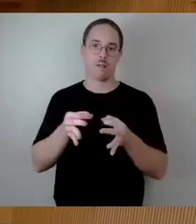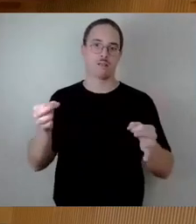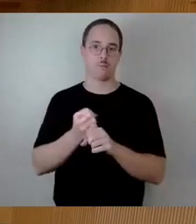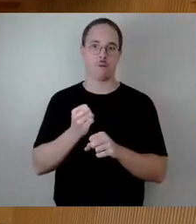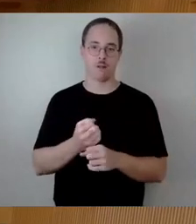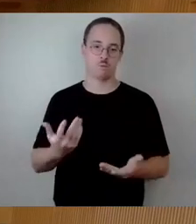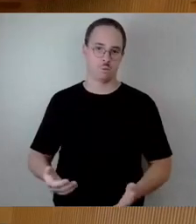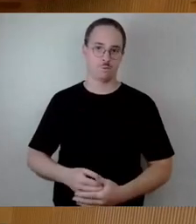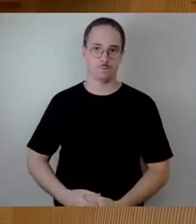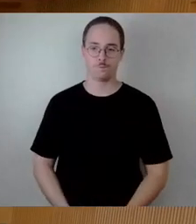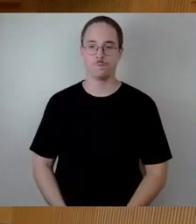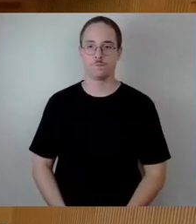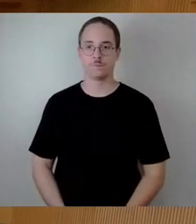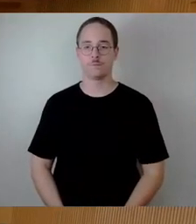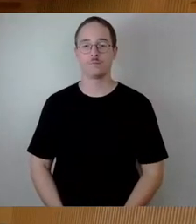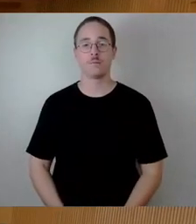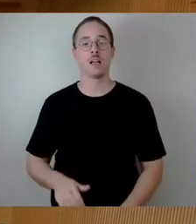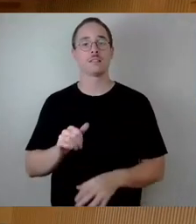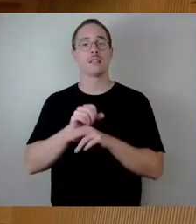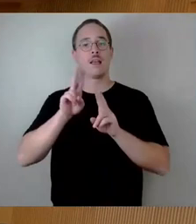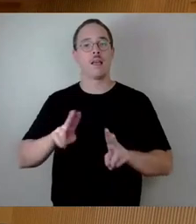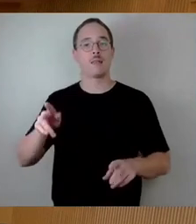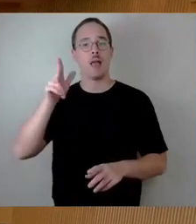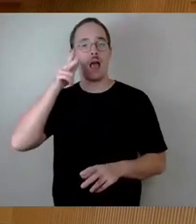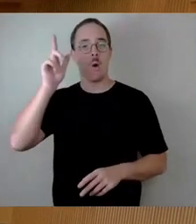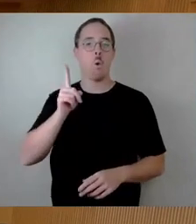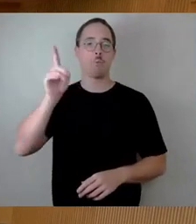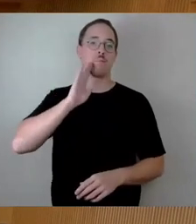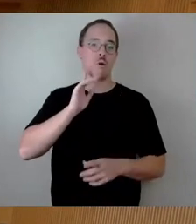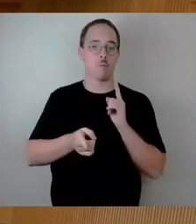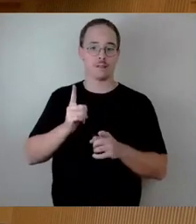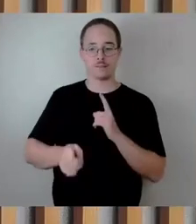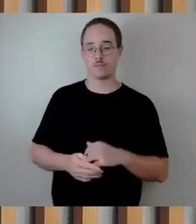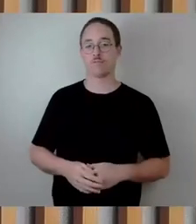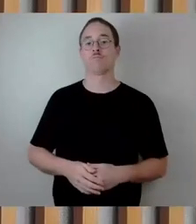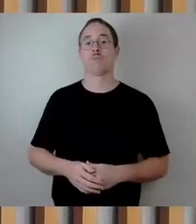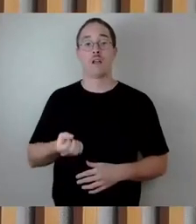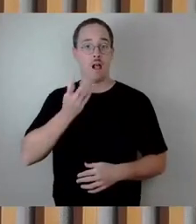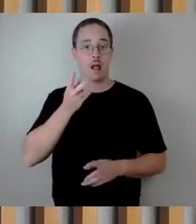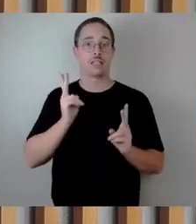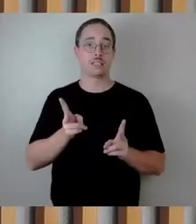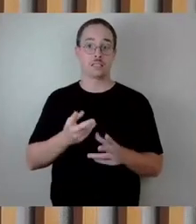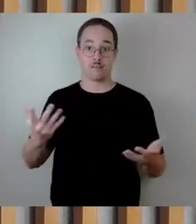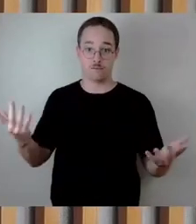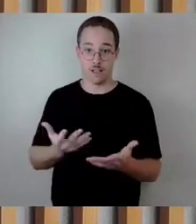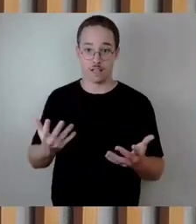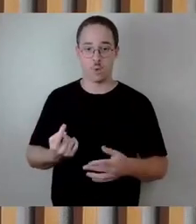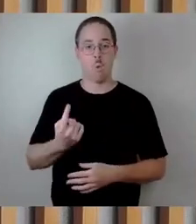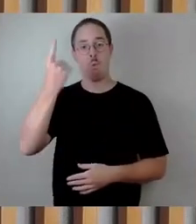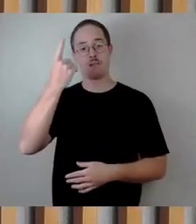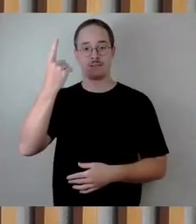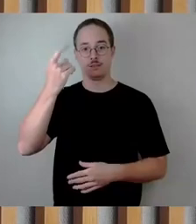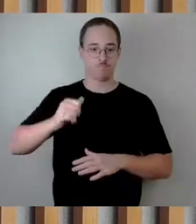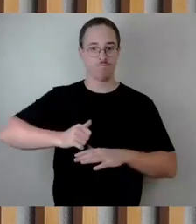Sehr geehrter Herr Oberbürgermeister, zunächst ist es richtig, dass jetzt die oberste Priorität liegen muss auf der